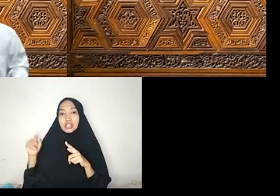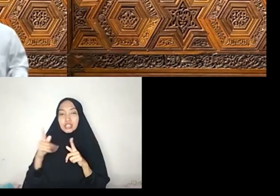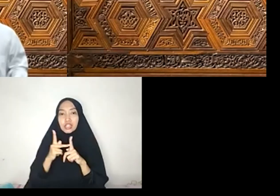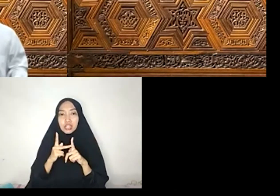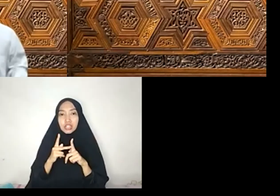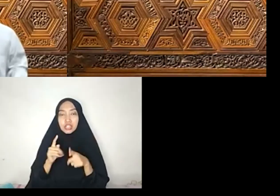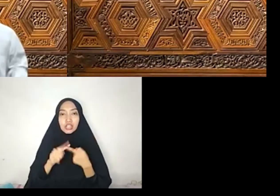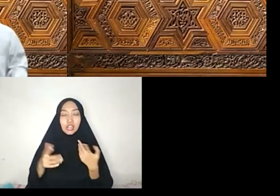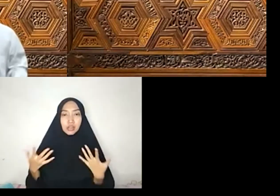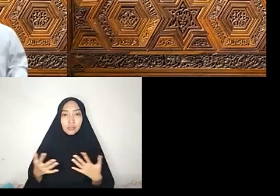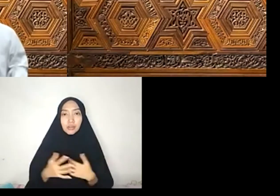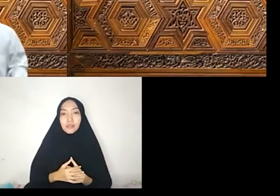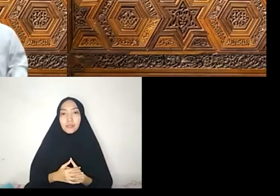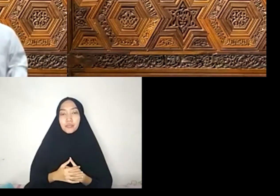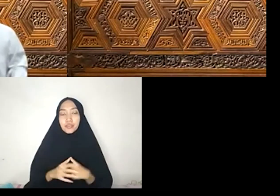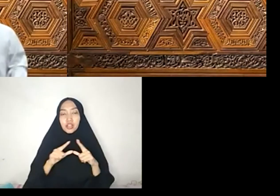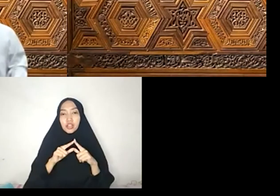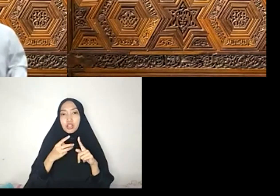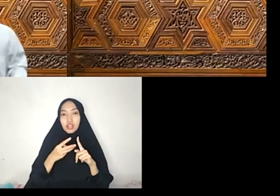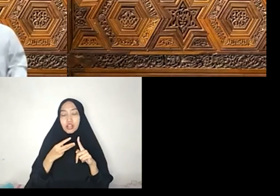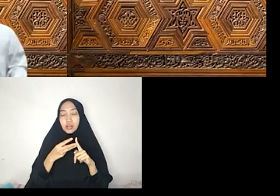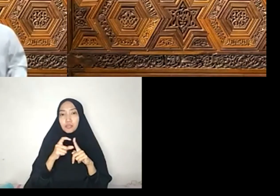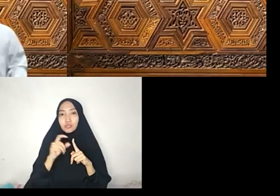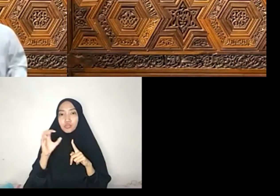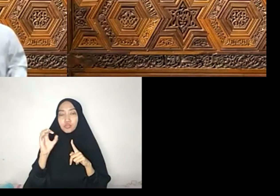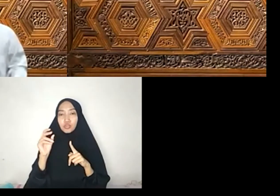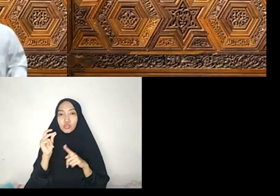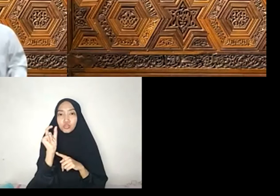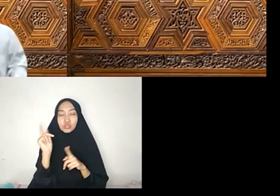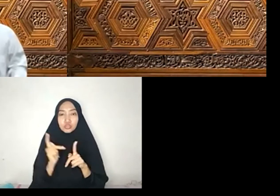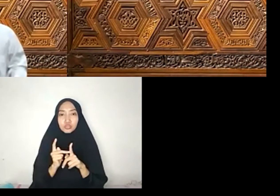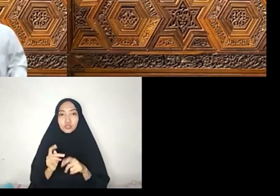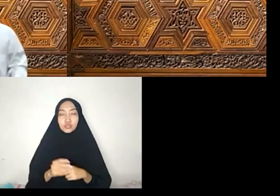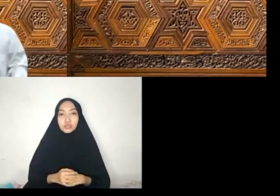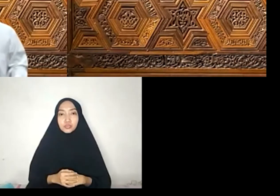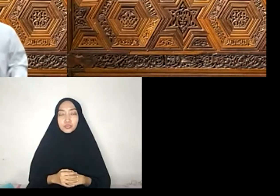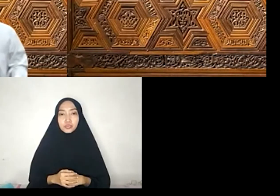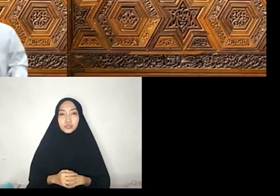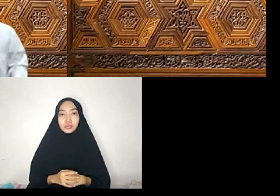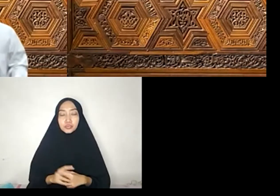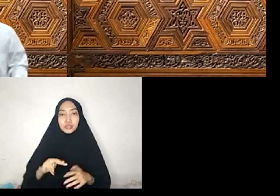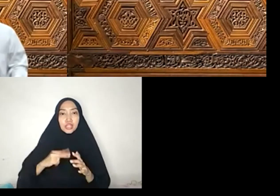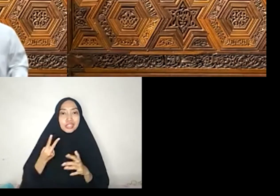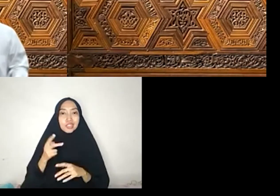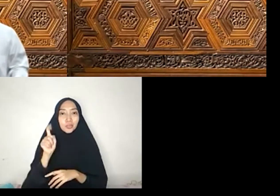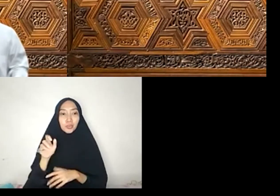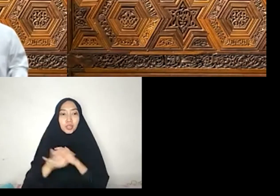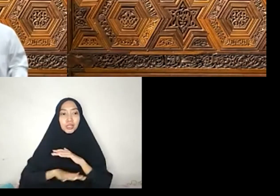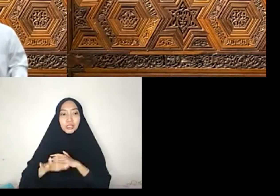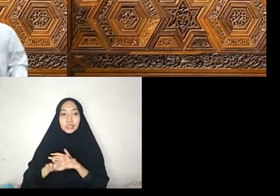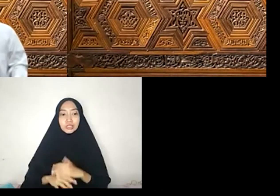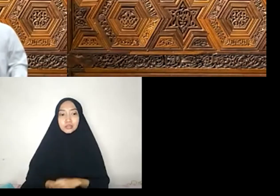ad-dorul yata sitah Atau enam kebutuhan dasar manusia Seluruh ajaran